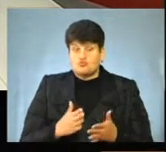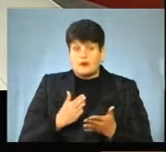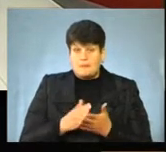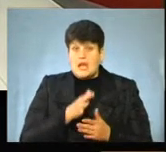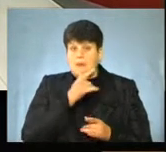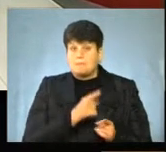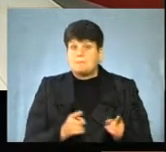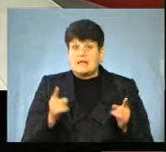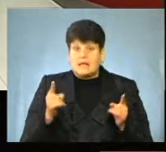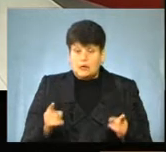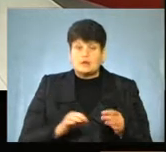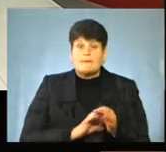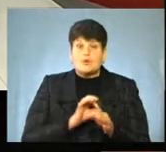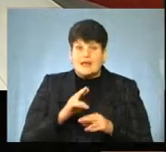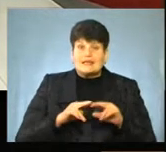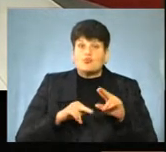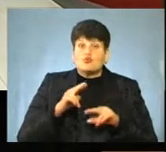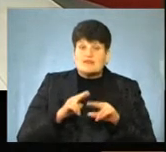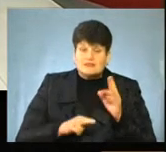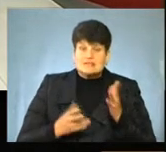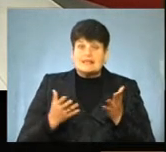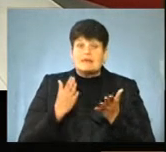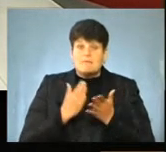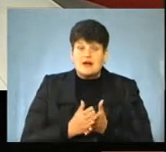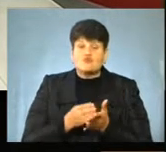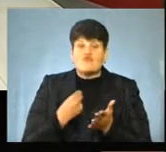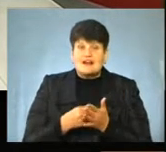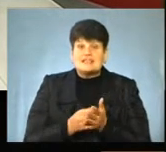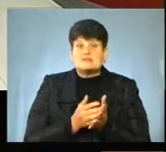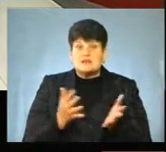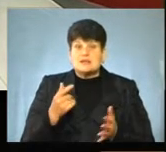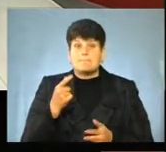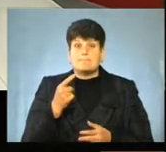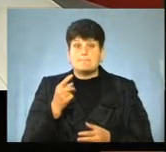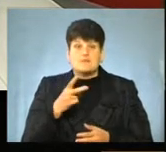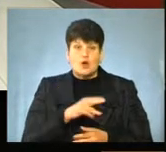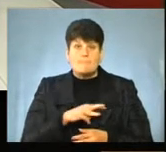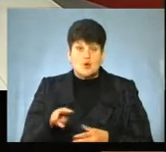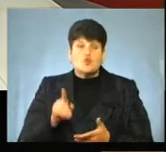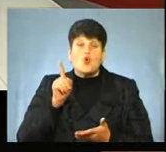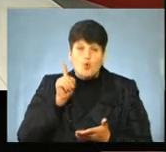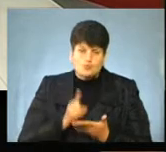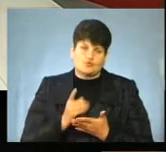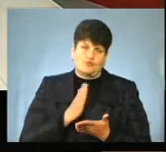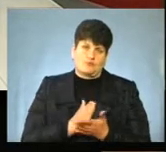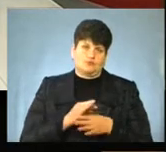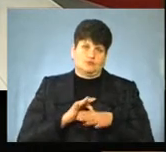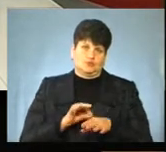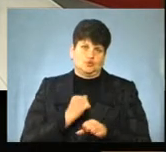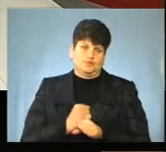необхідно дотриматися, і проєкти будівництва, які мають вартість більше, ніж півтора мільйона, обов'язково її повинні пройти.